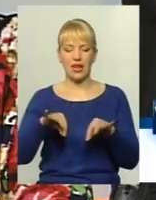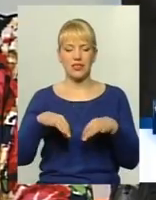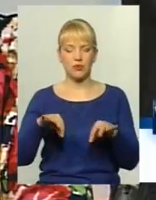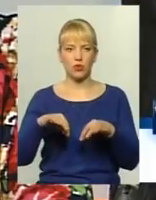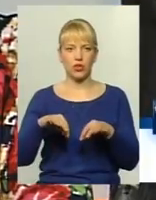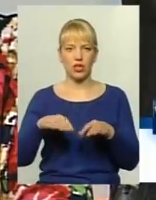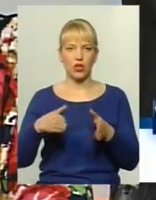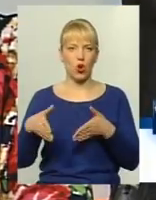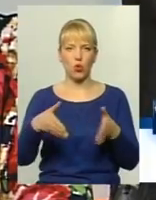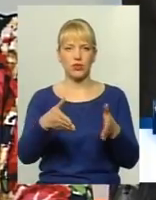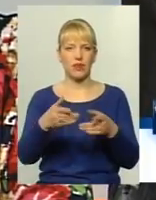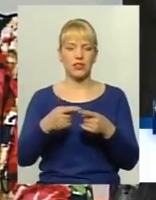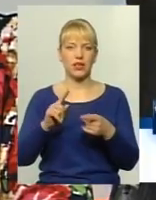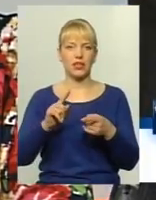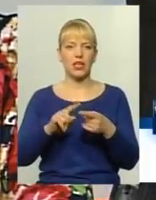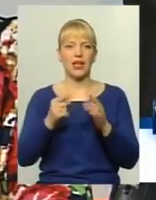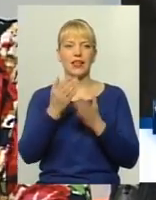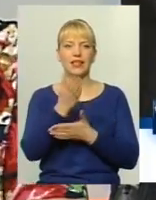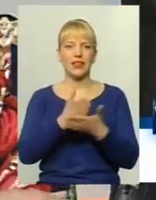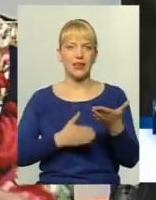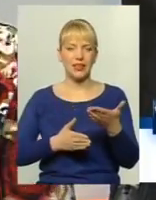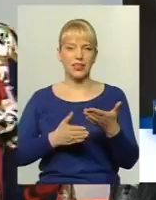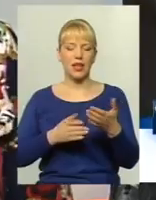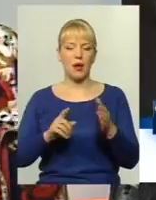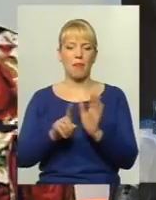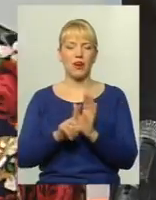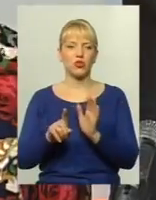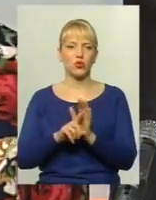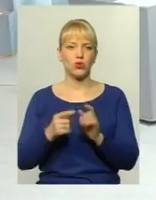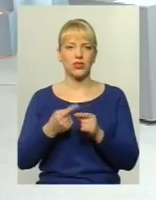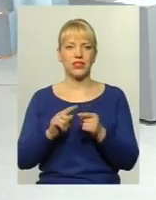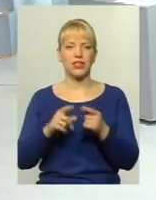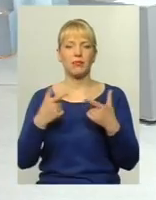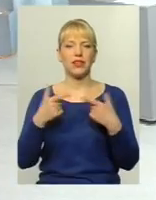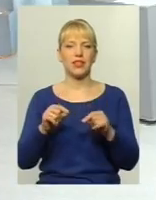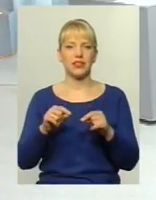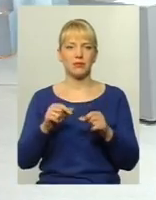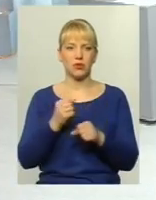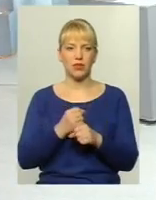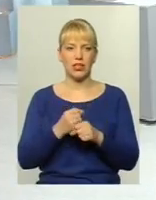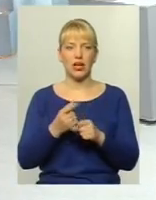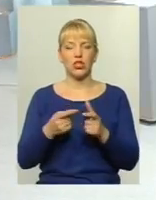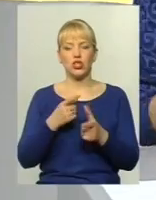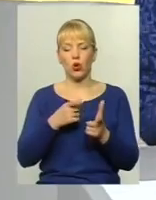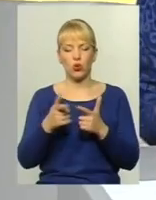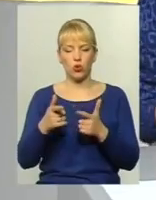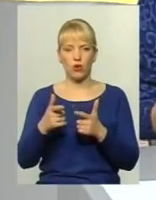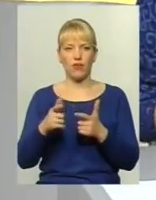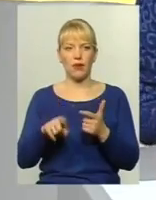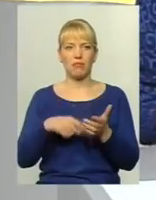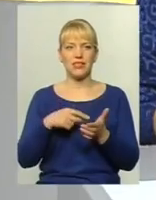'язках. Ділити маршрути, це треба їх десь кольцувати. Чи готове місто? Чи готова міська влада піти на такий